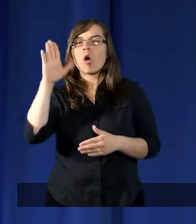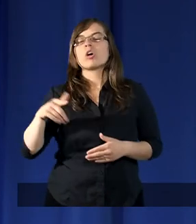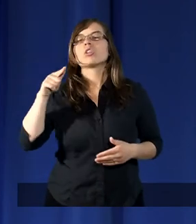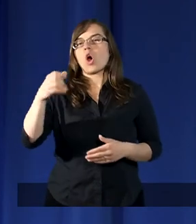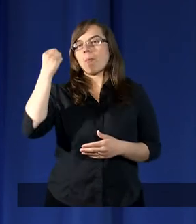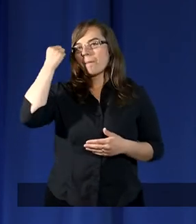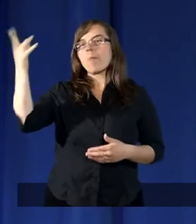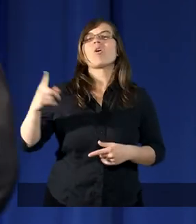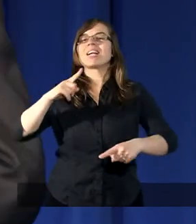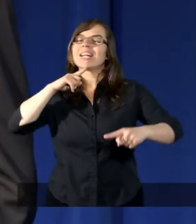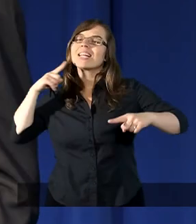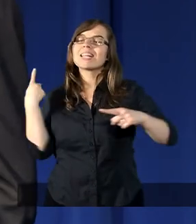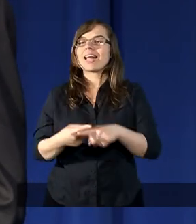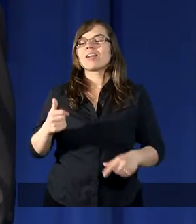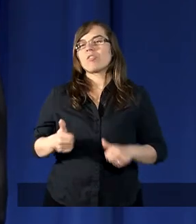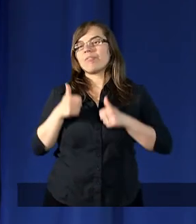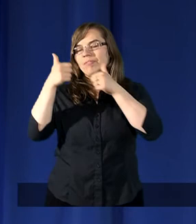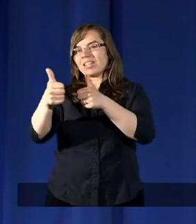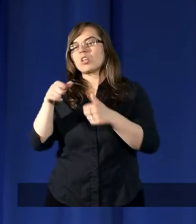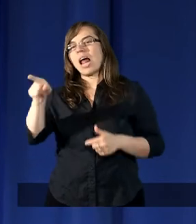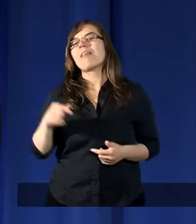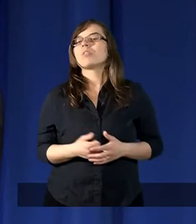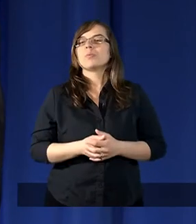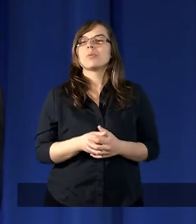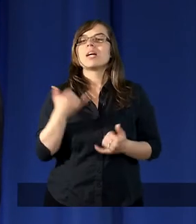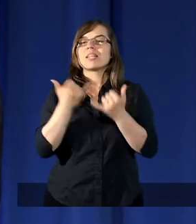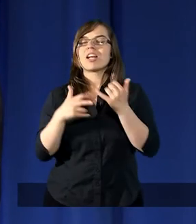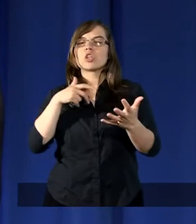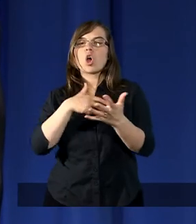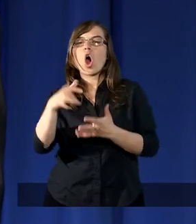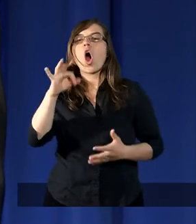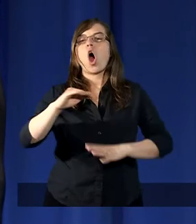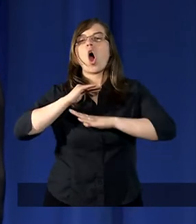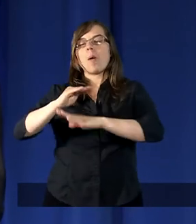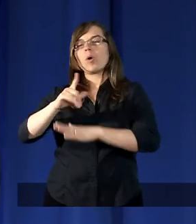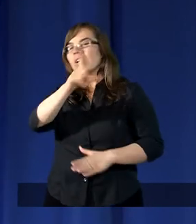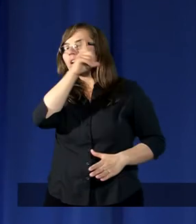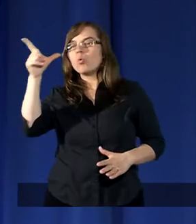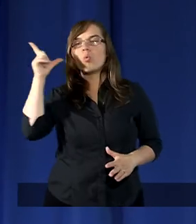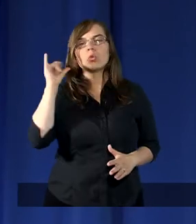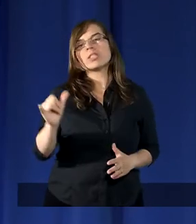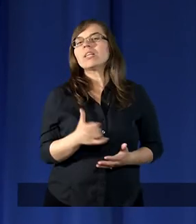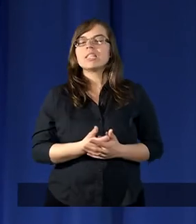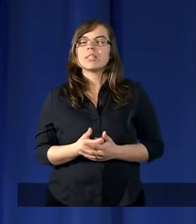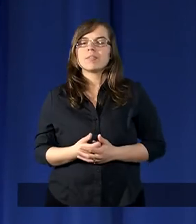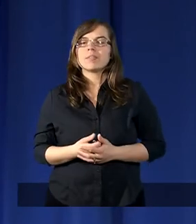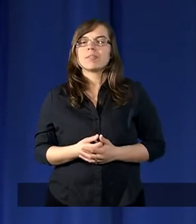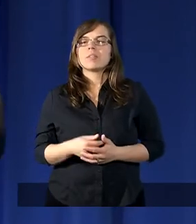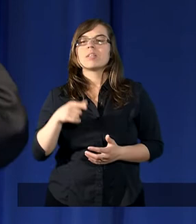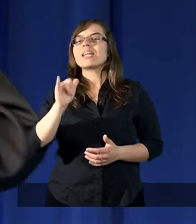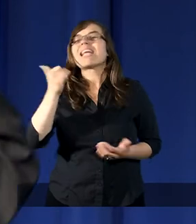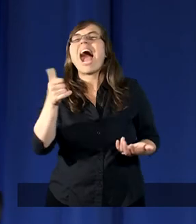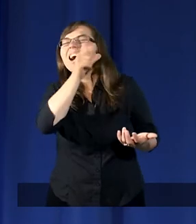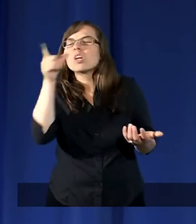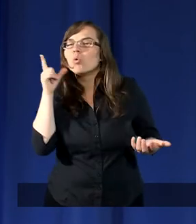Mojżesz zdecydowanie wystąpił. A jeżeli chodzi o obronę ludzi, tych